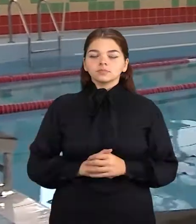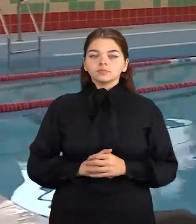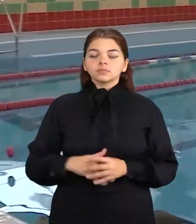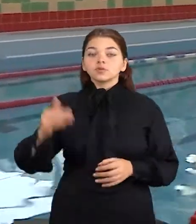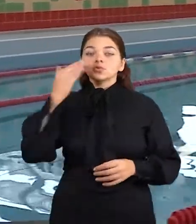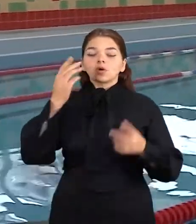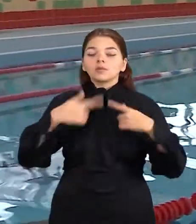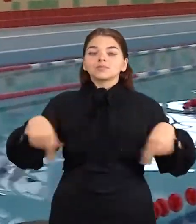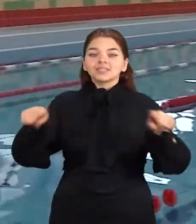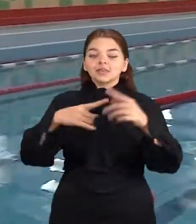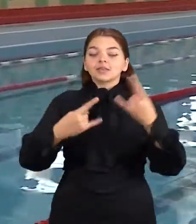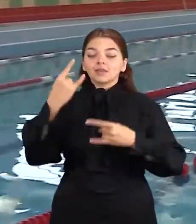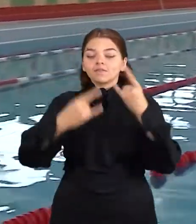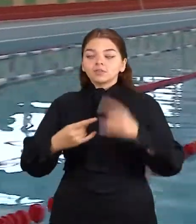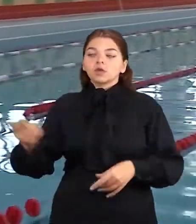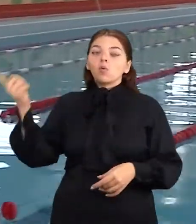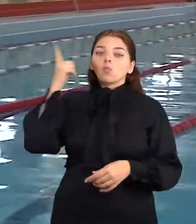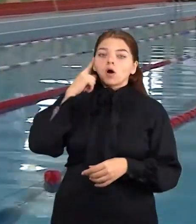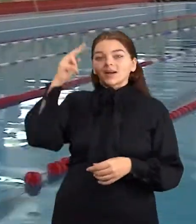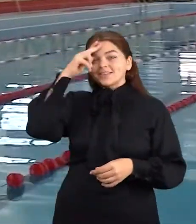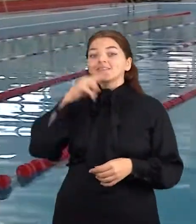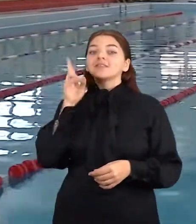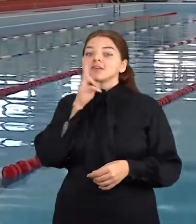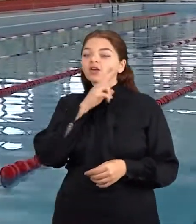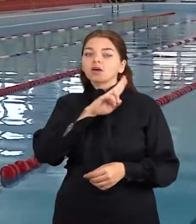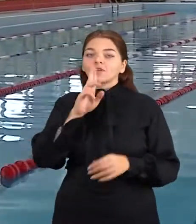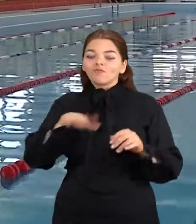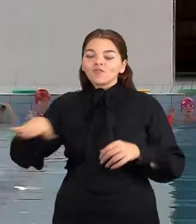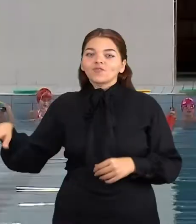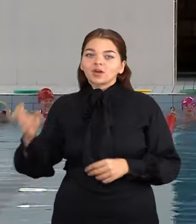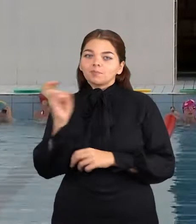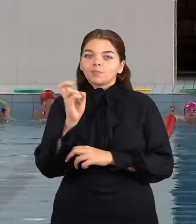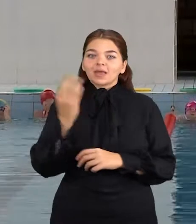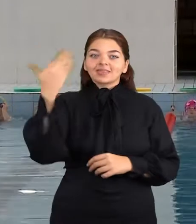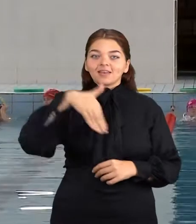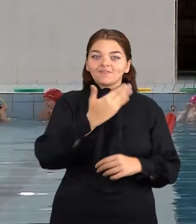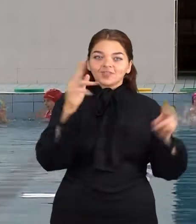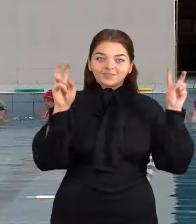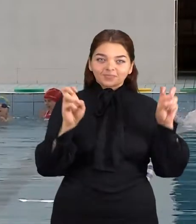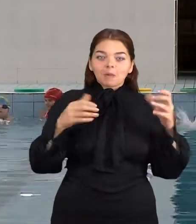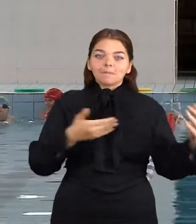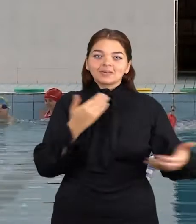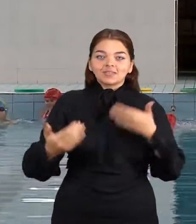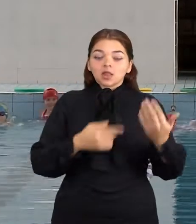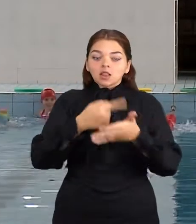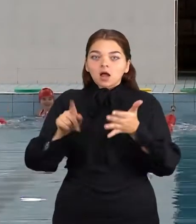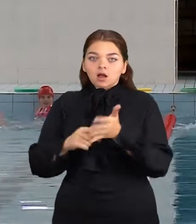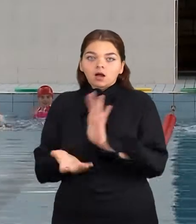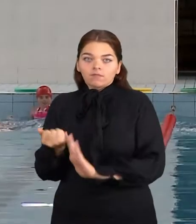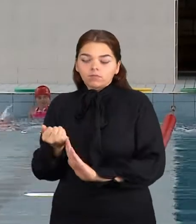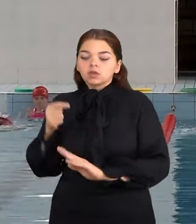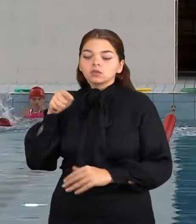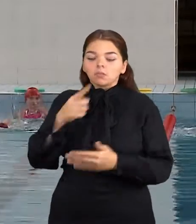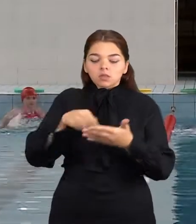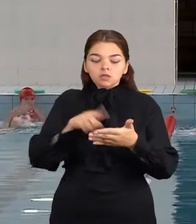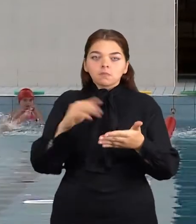Šiūrų apskrities televizija pasiekia tėvų, kurių vaikai lanko plaukimo centro delfinas padalė nedainų gatvėje Laiškas, kuriame teigiama, kad